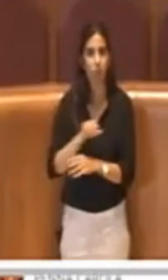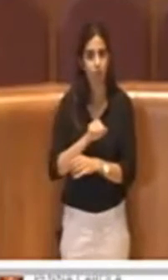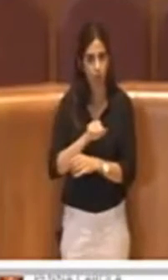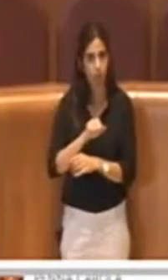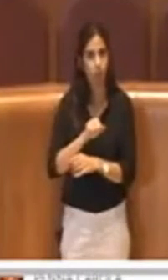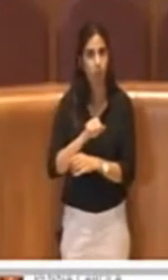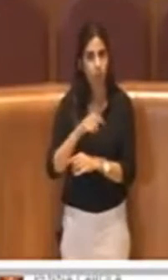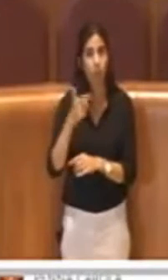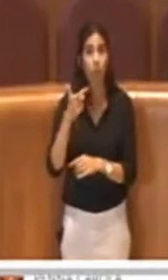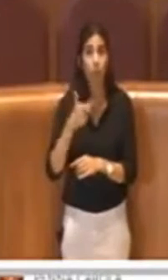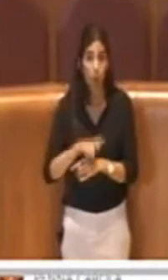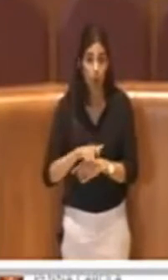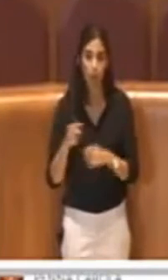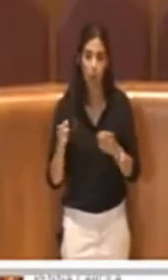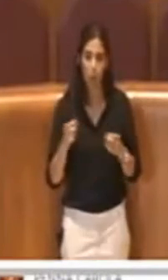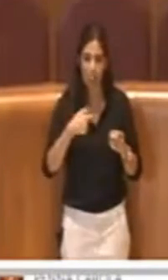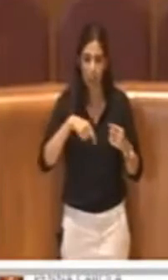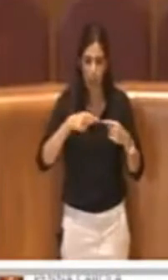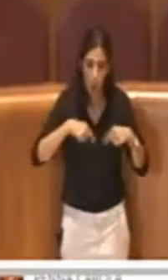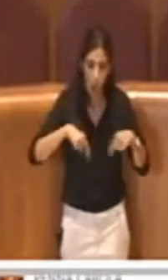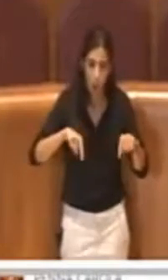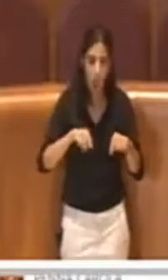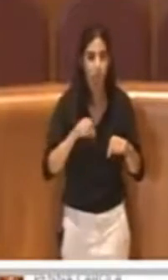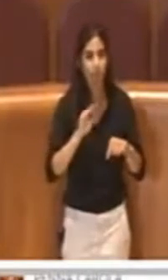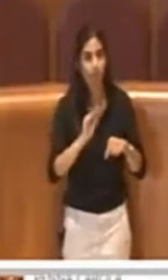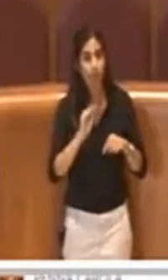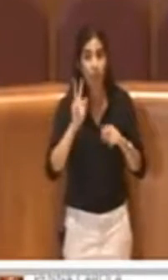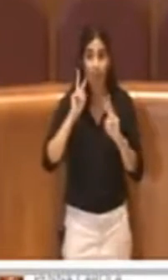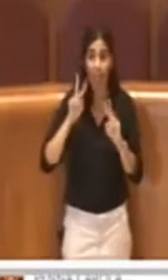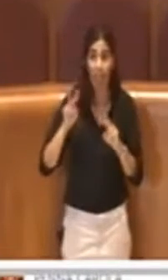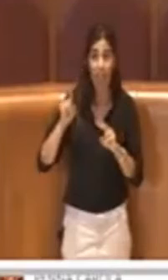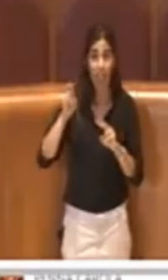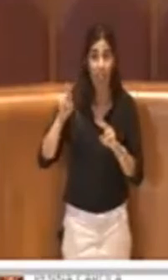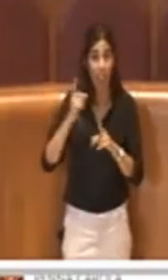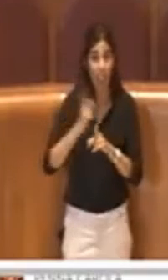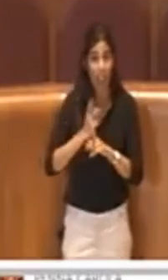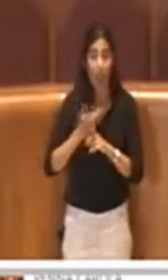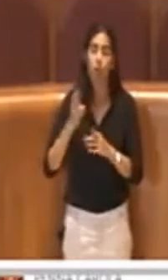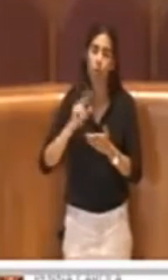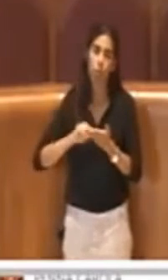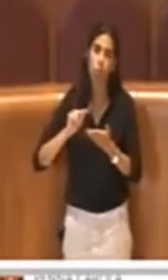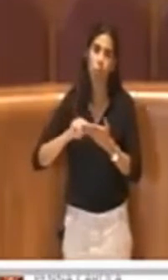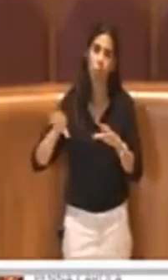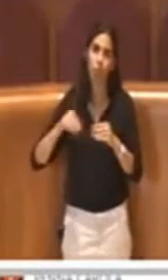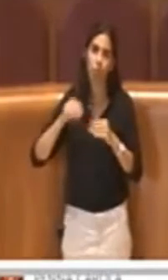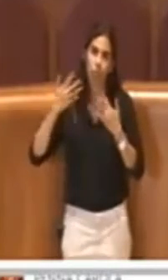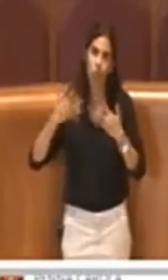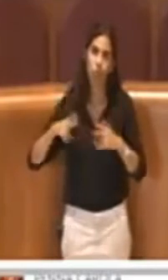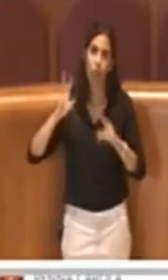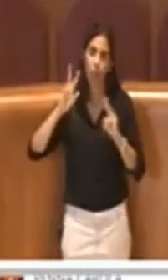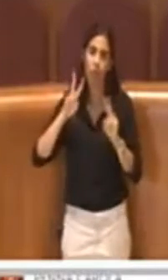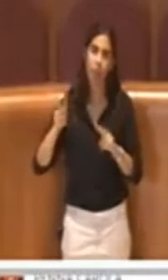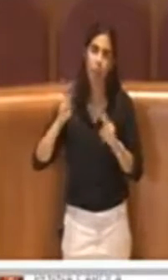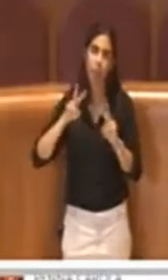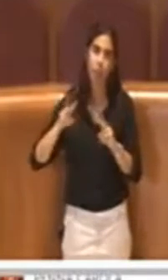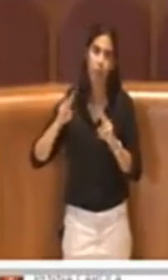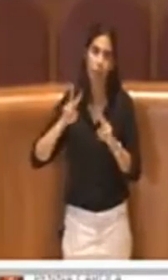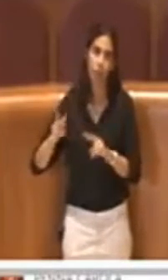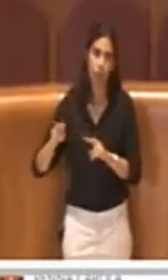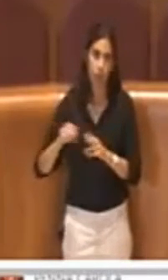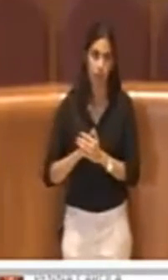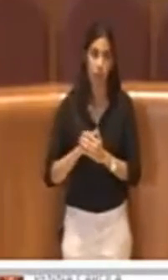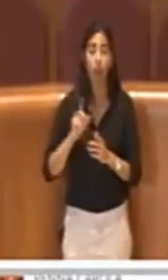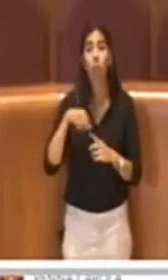verifiche richieste in commissione gli uffici stanno procedendo in tal senso, dopodiché una volta revocata quell